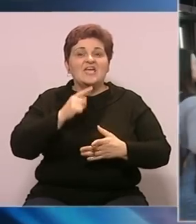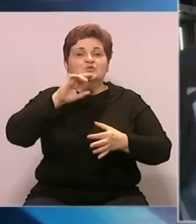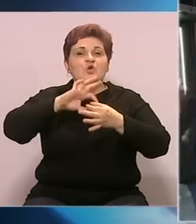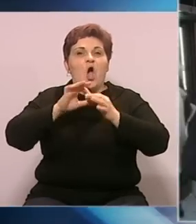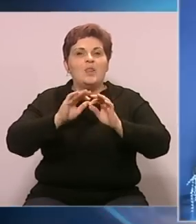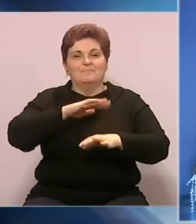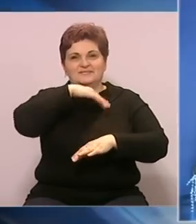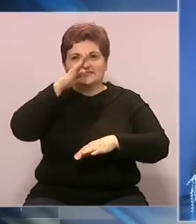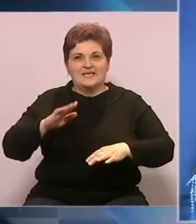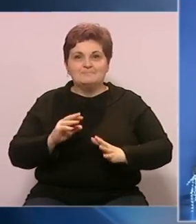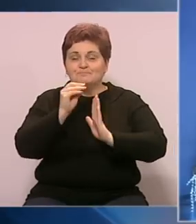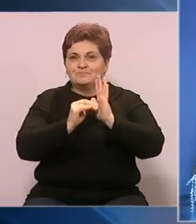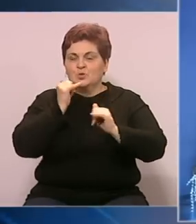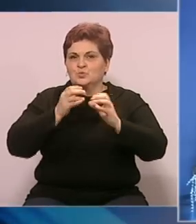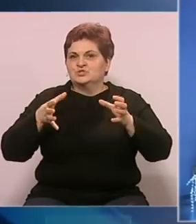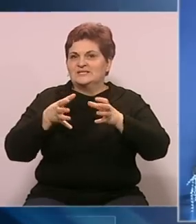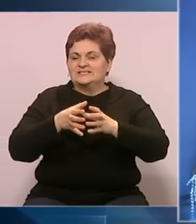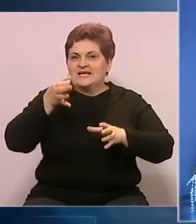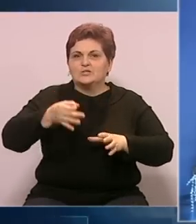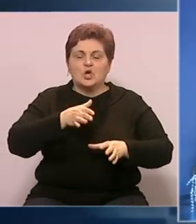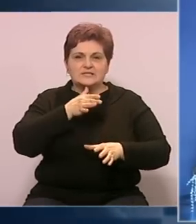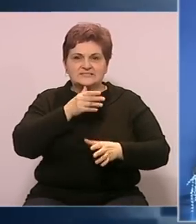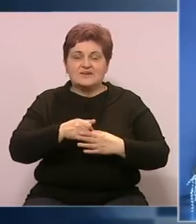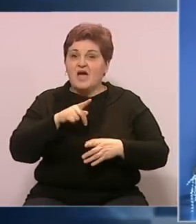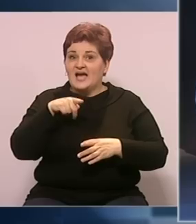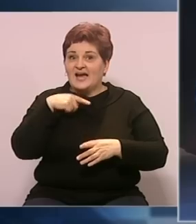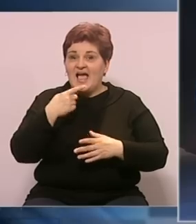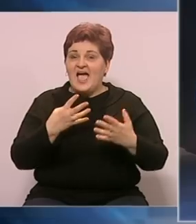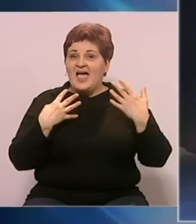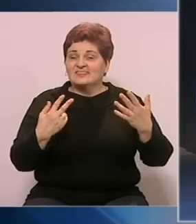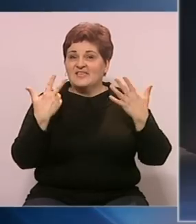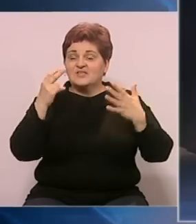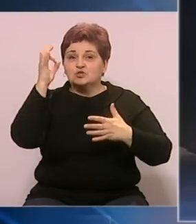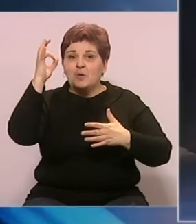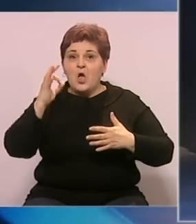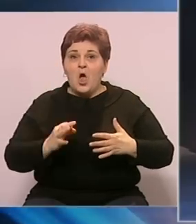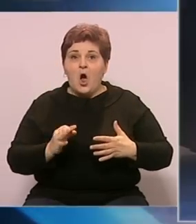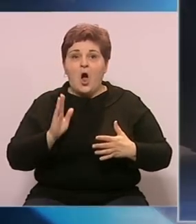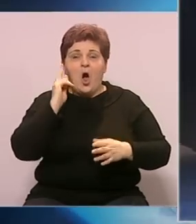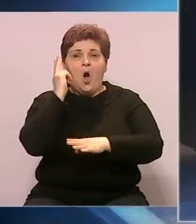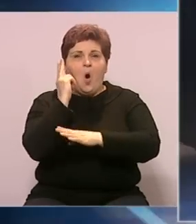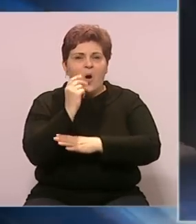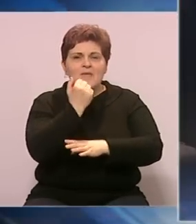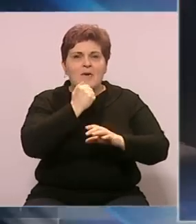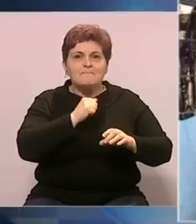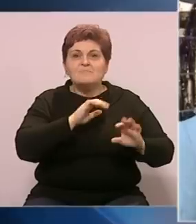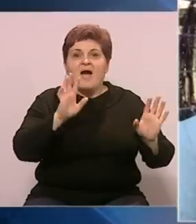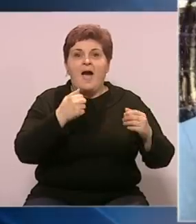Sarajevu su i olimpijske planine. Podaci turističke zajednice kantona Sarajevo kažu da je 98% smještajnih kapaciteta